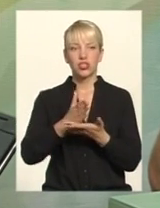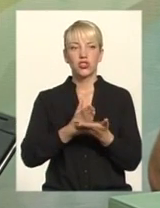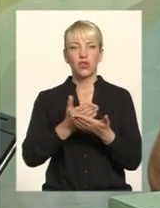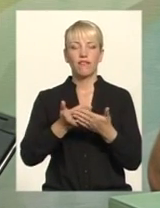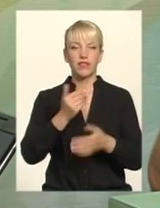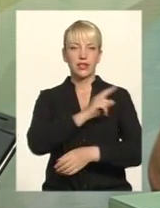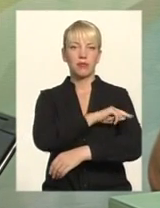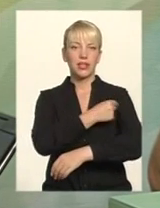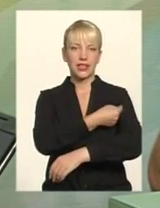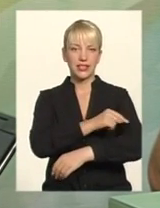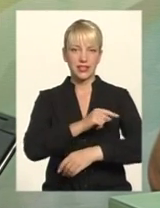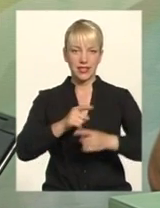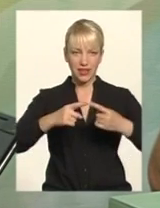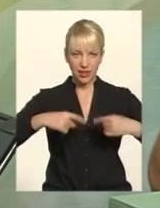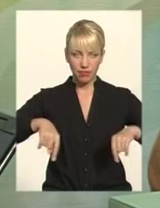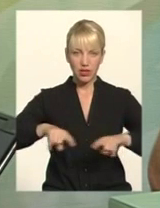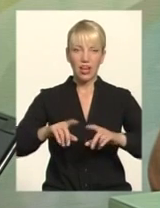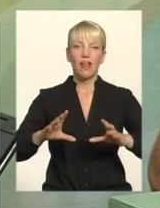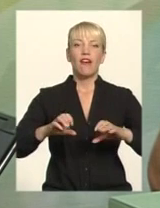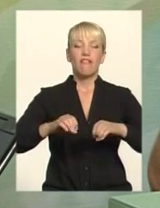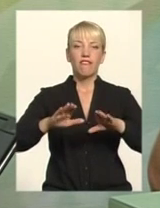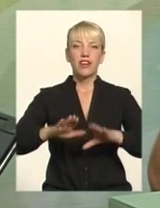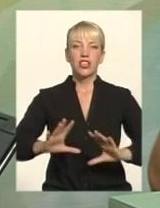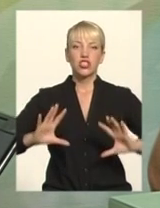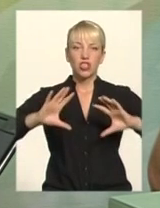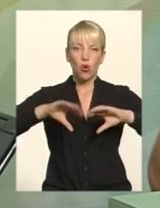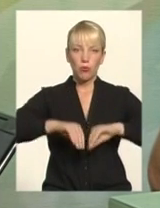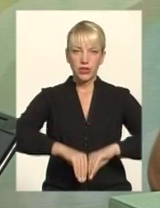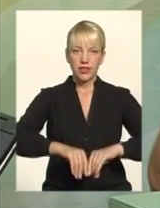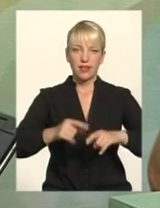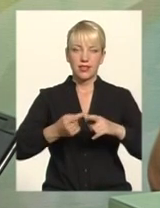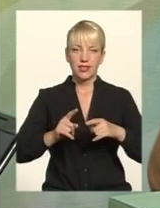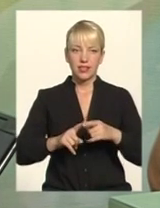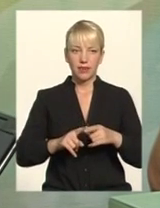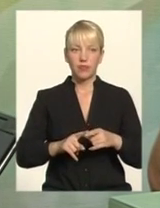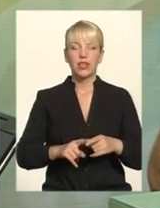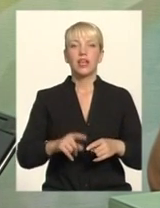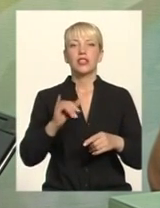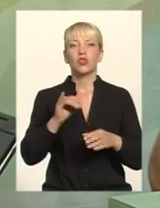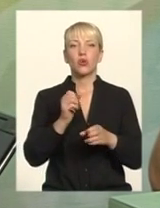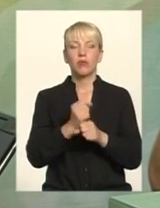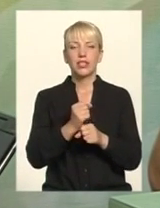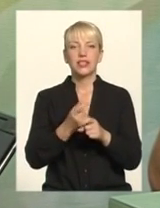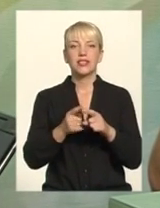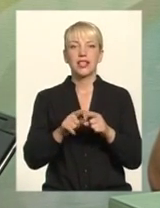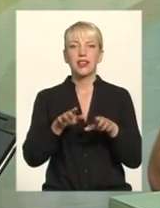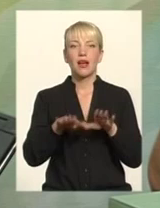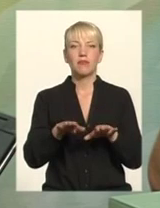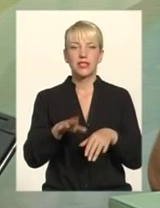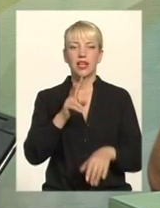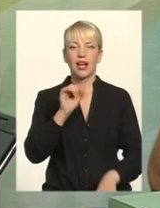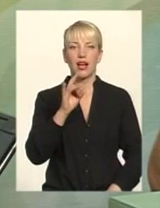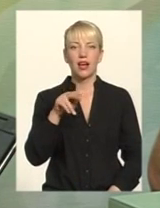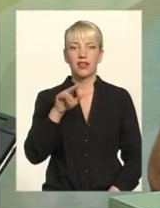вирішили об'єднати це в одну кучу І при чому це зробити на місці, де є сьогодні кардіодиспансер Хірургія класна,